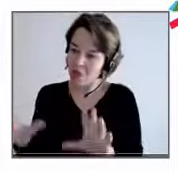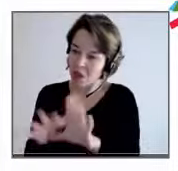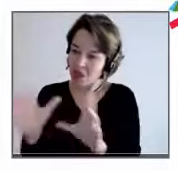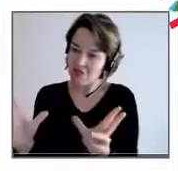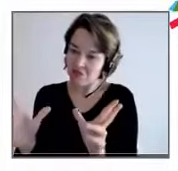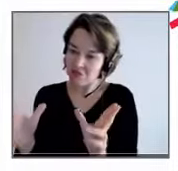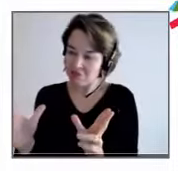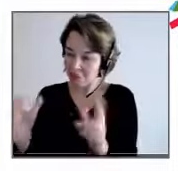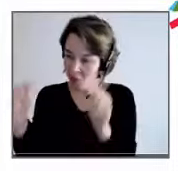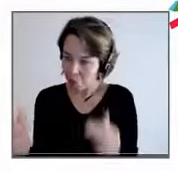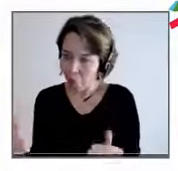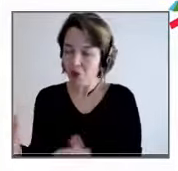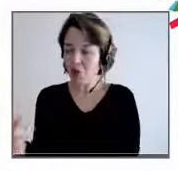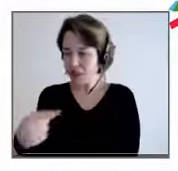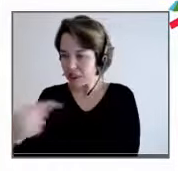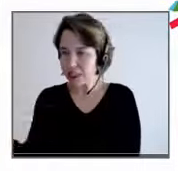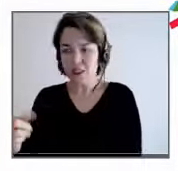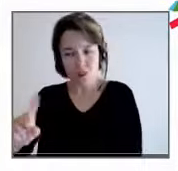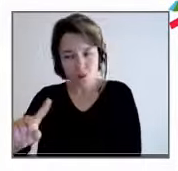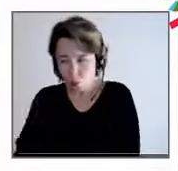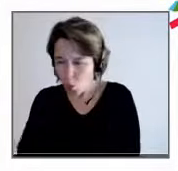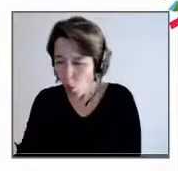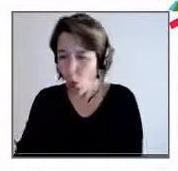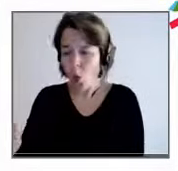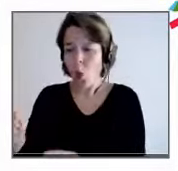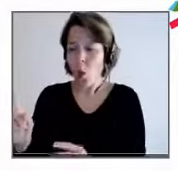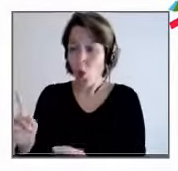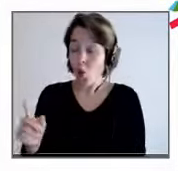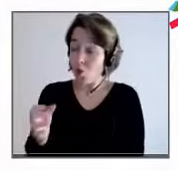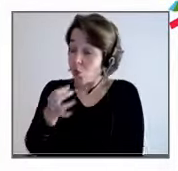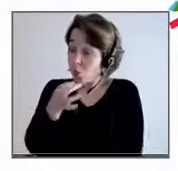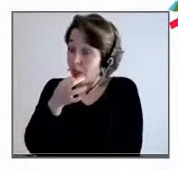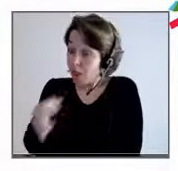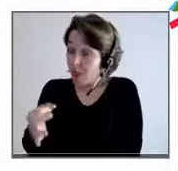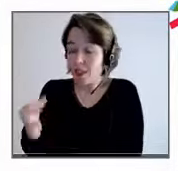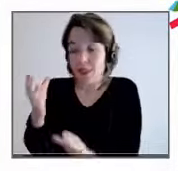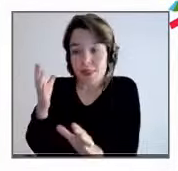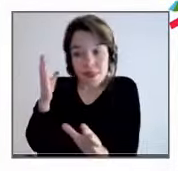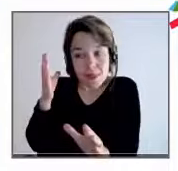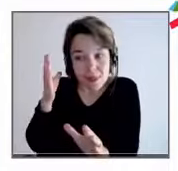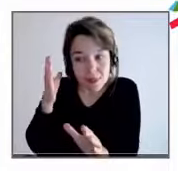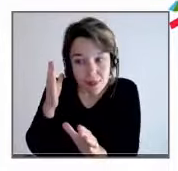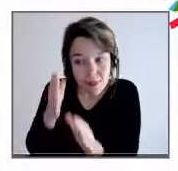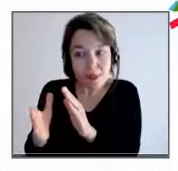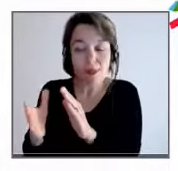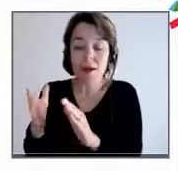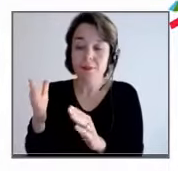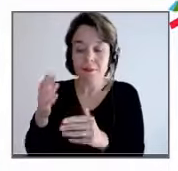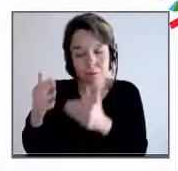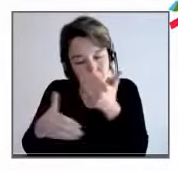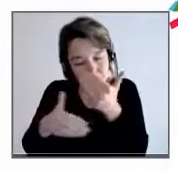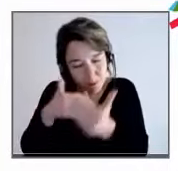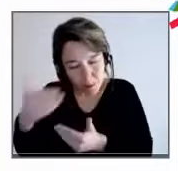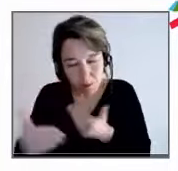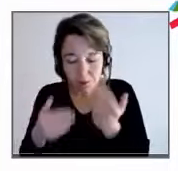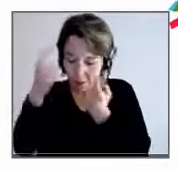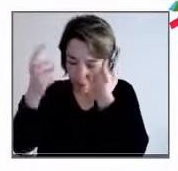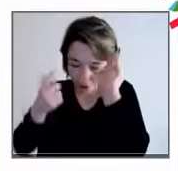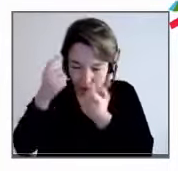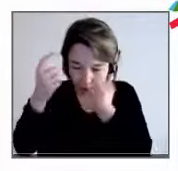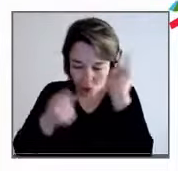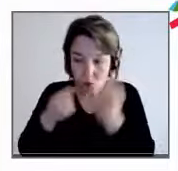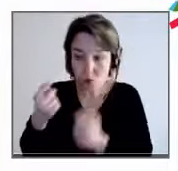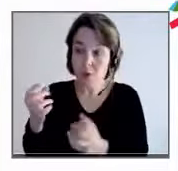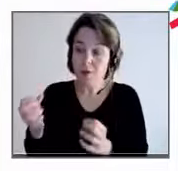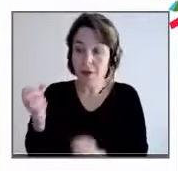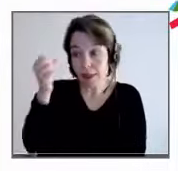se sentira pas humilié ou on ne sera pas en conflit pour autant. Mais pour arriver à une idée fructueuse, pour arriver à quelque chose du point de vue collectif, il